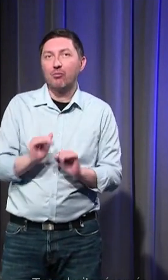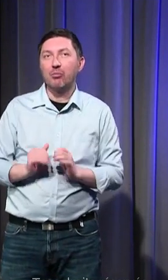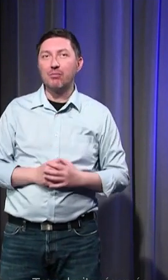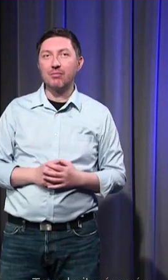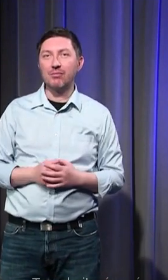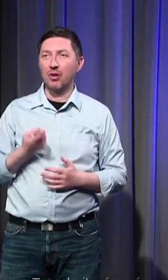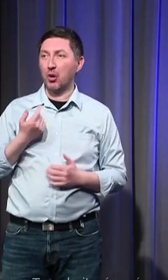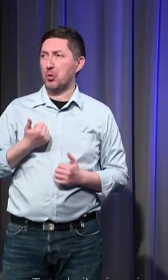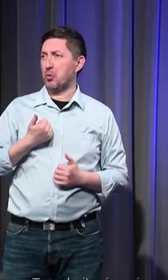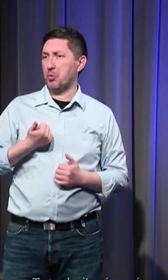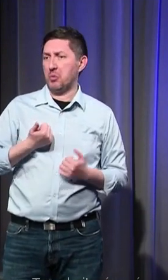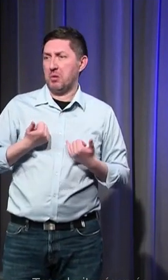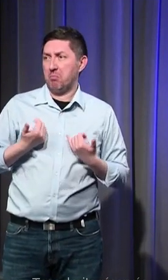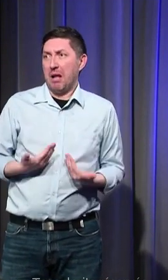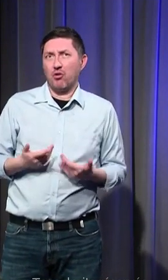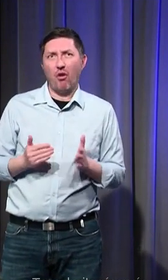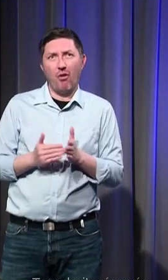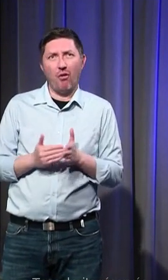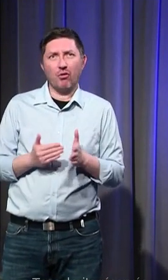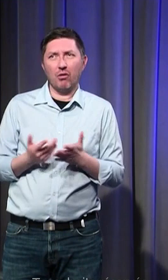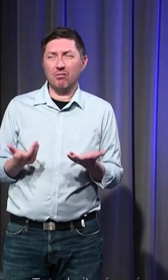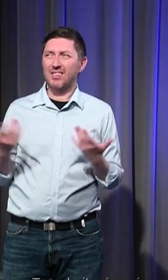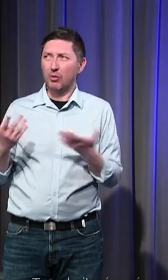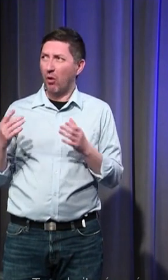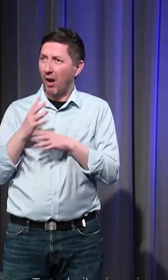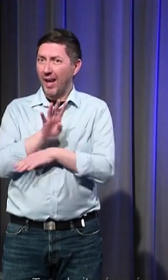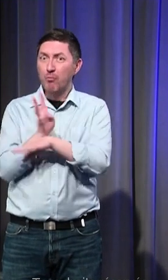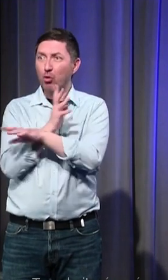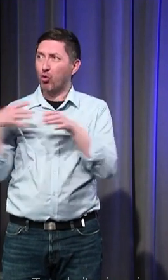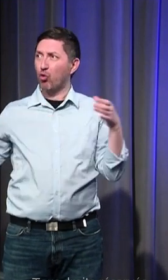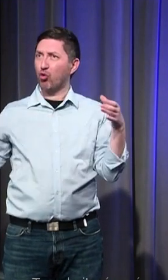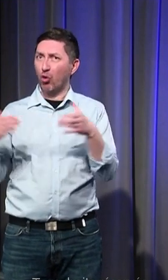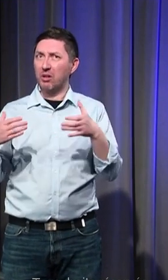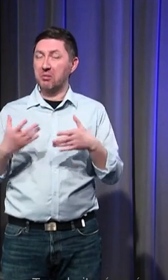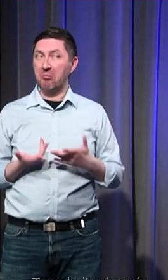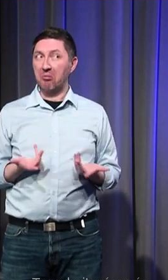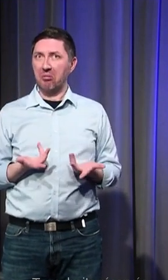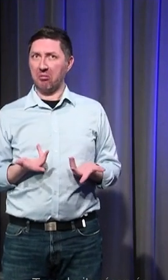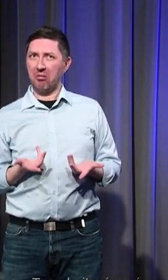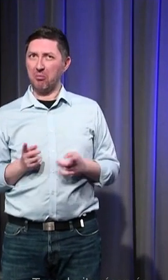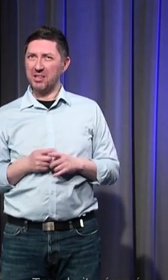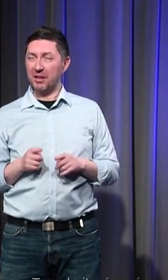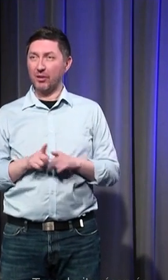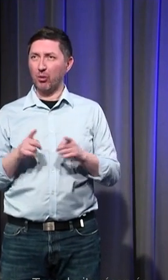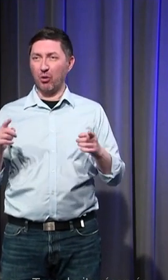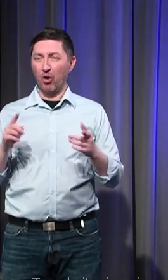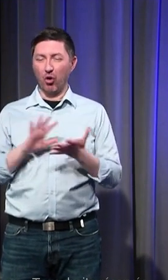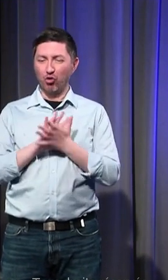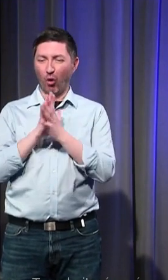auquel nous sommes nous-mêmes encore aujourd'hui confrontés qu'est-ce qu'une émotion collective est-ce que c'est une espèce d'organisme